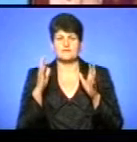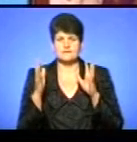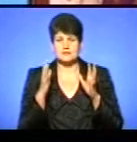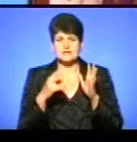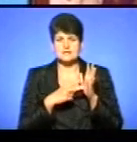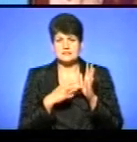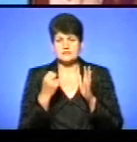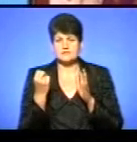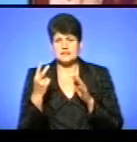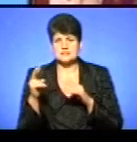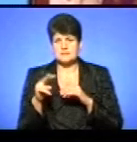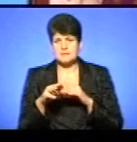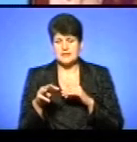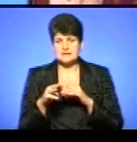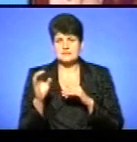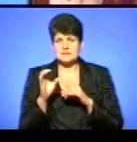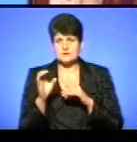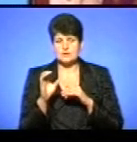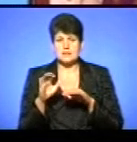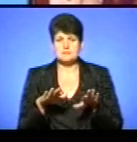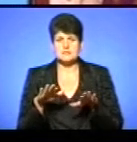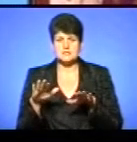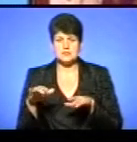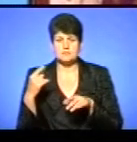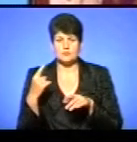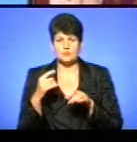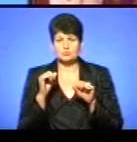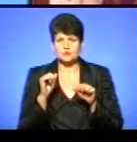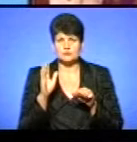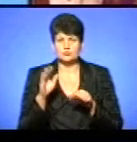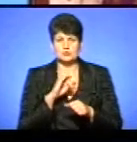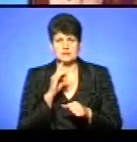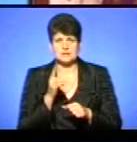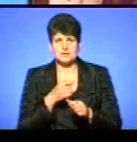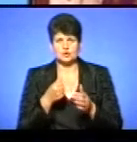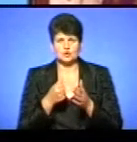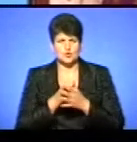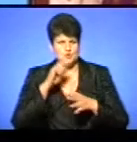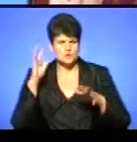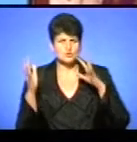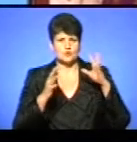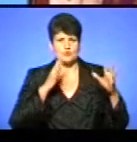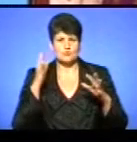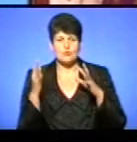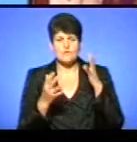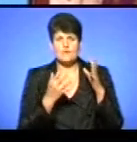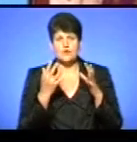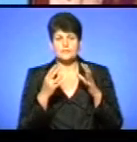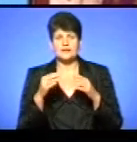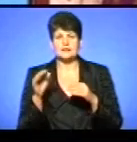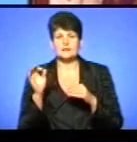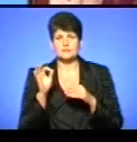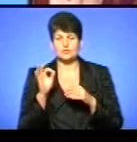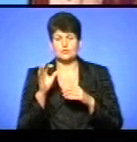-12 метрів за секунду і місцями по області можливе посилення його до штормового. Температура повітря вночі